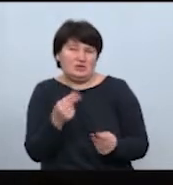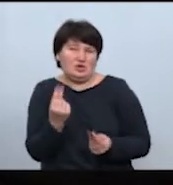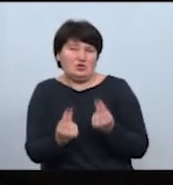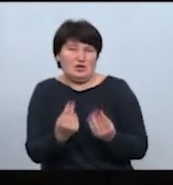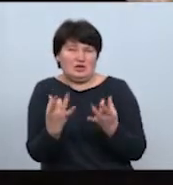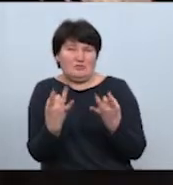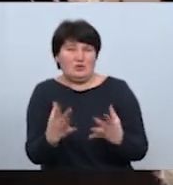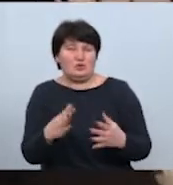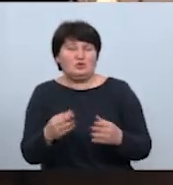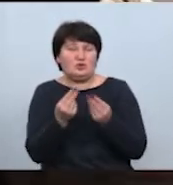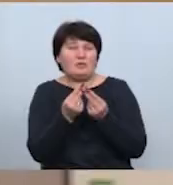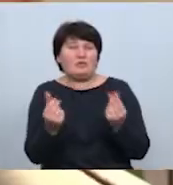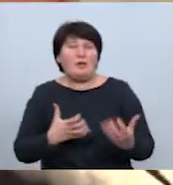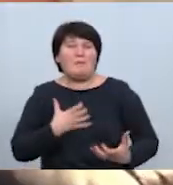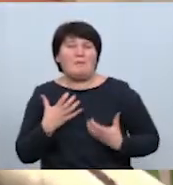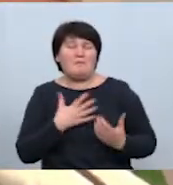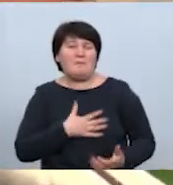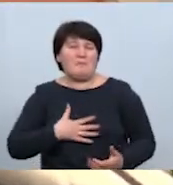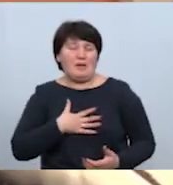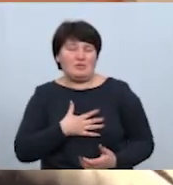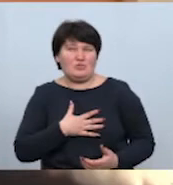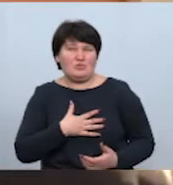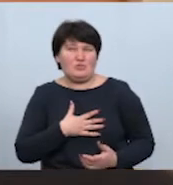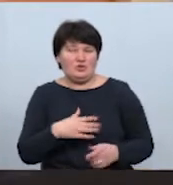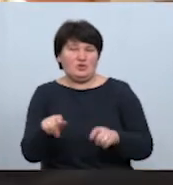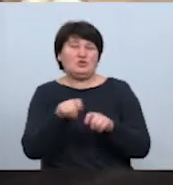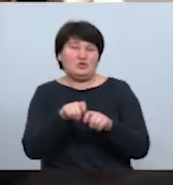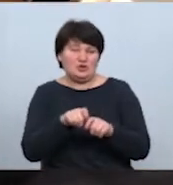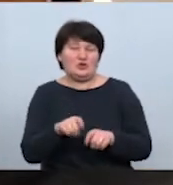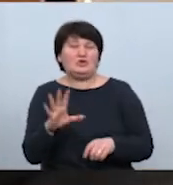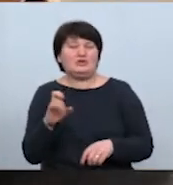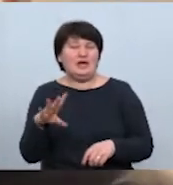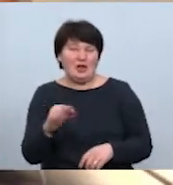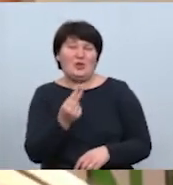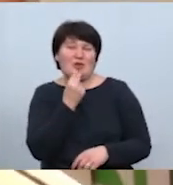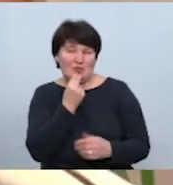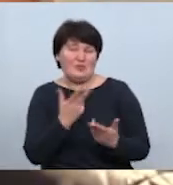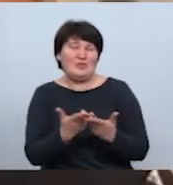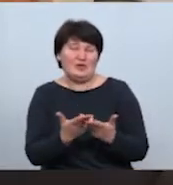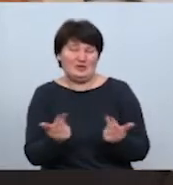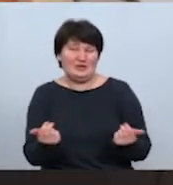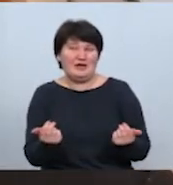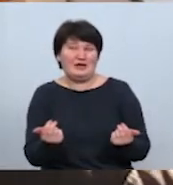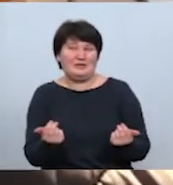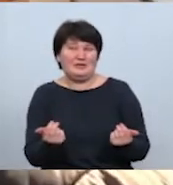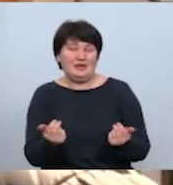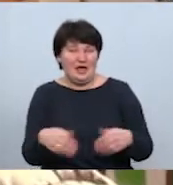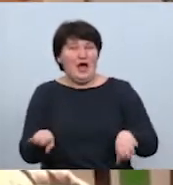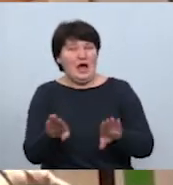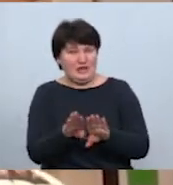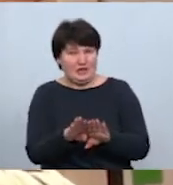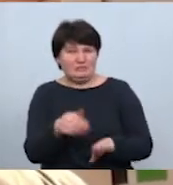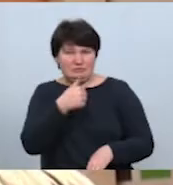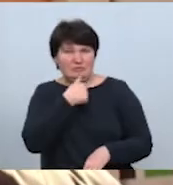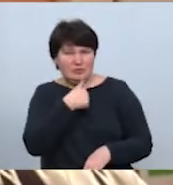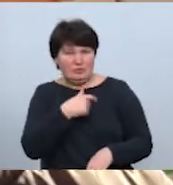розвіяти паніку між людей. Сало з часником і мода, з чорним хлібом. А так би такий метод на собі не